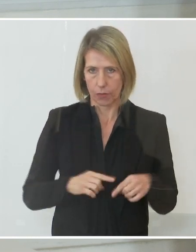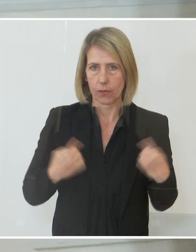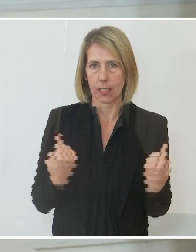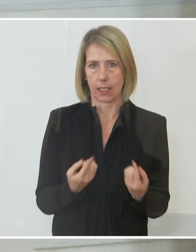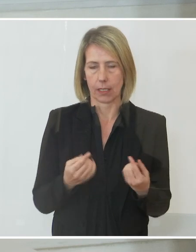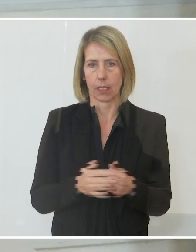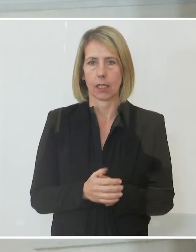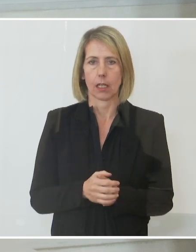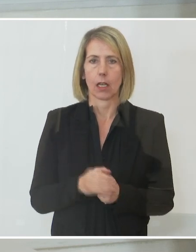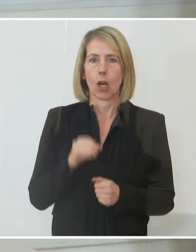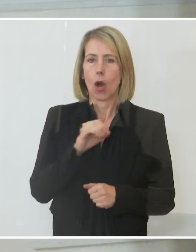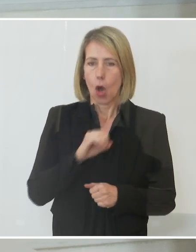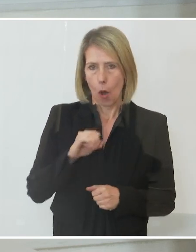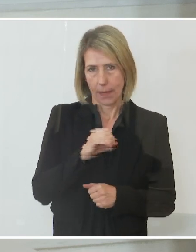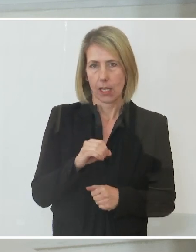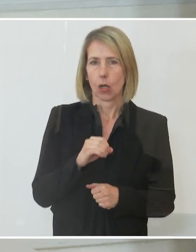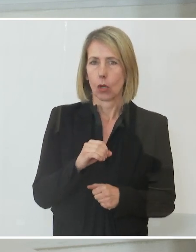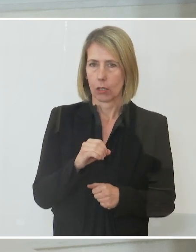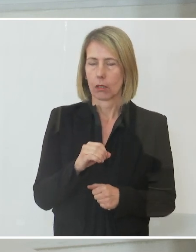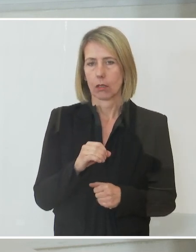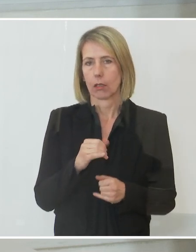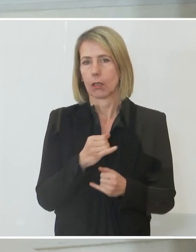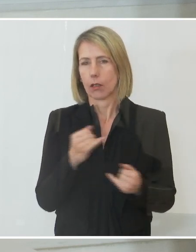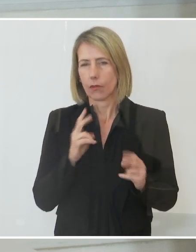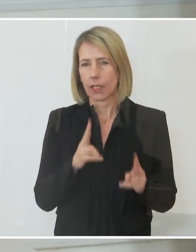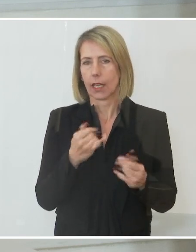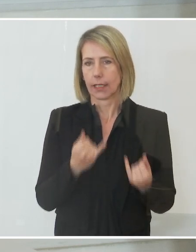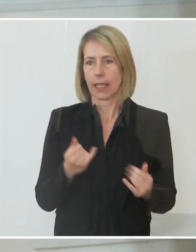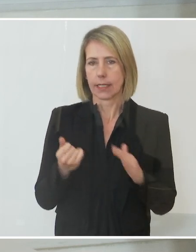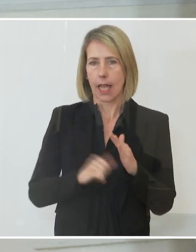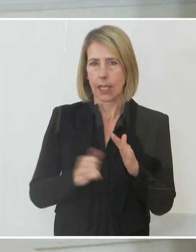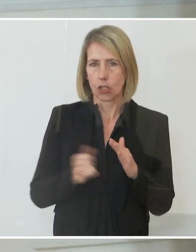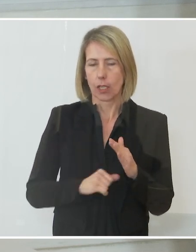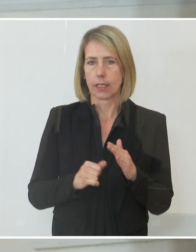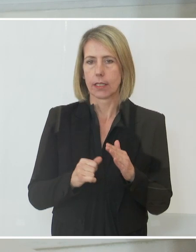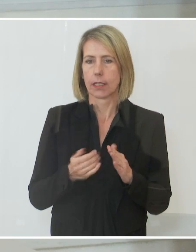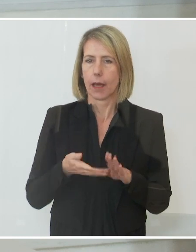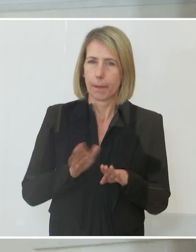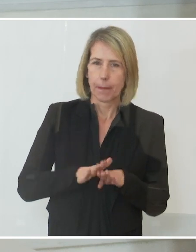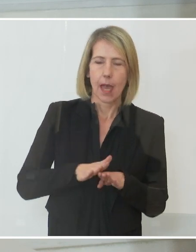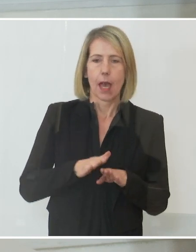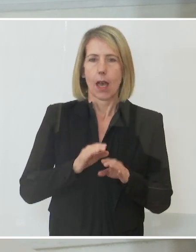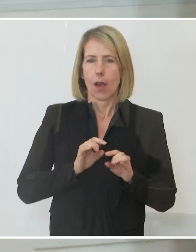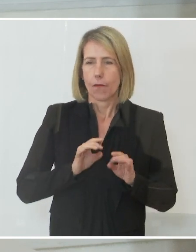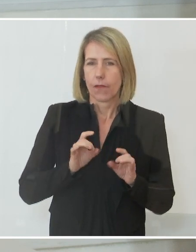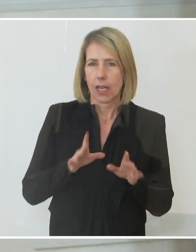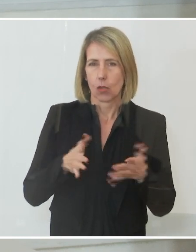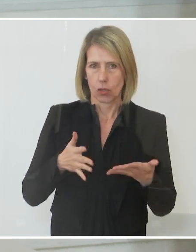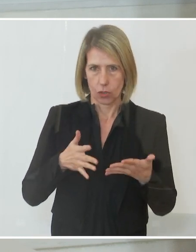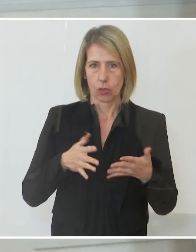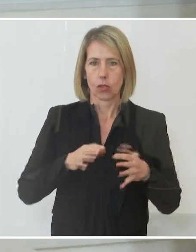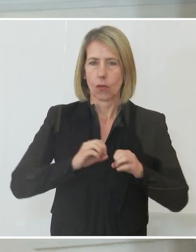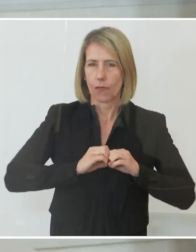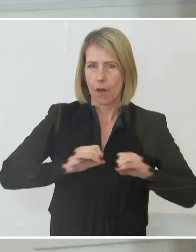Omikron, so wie man vorläufig beurteilen kann, scheint zu einer deutlich stärkeren Virusvermehrung zu führen. Es